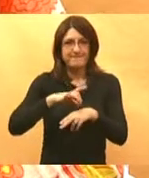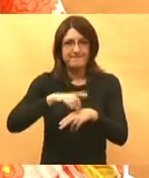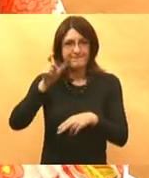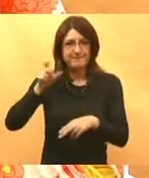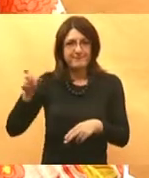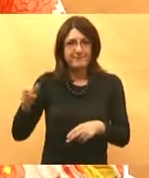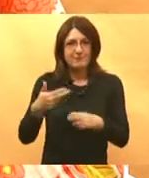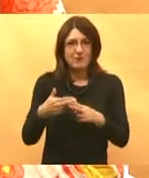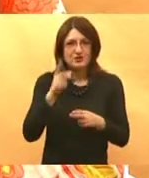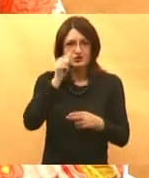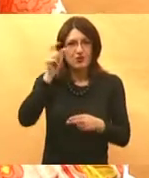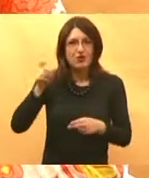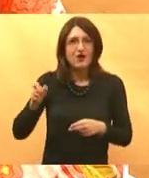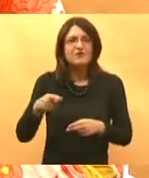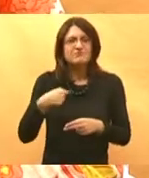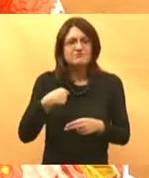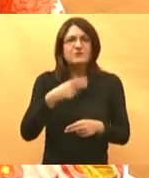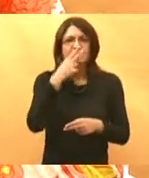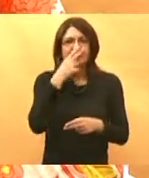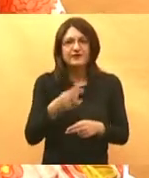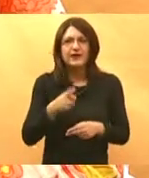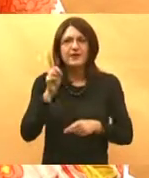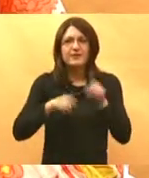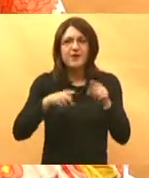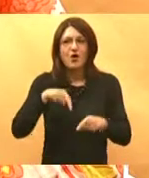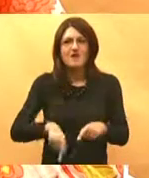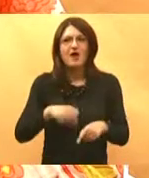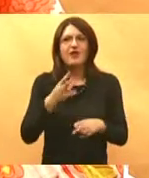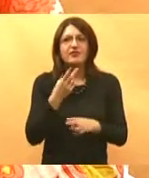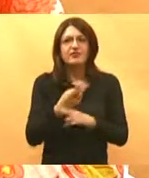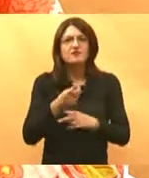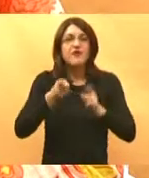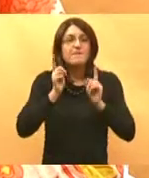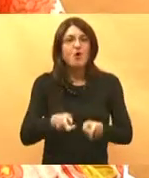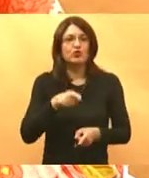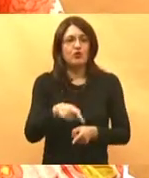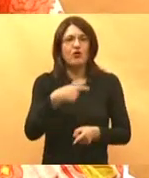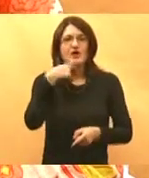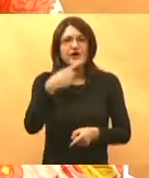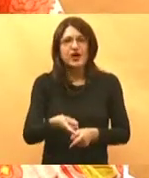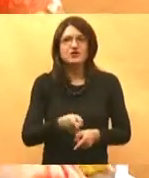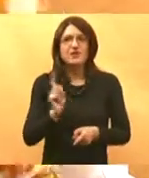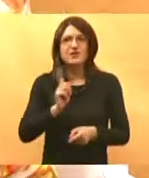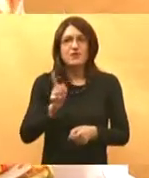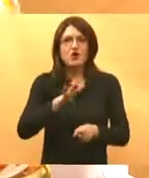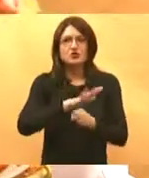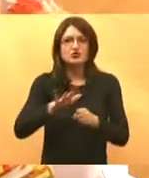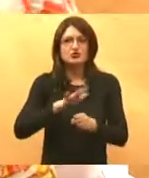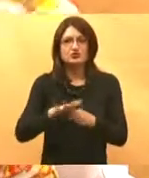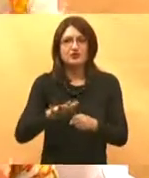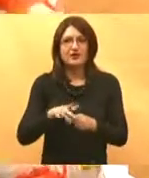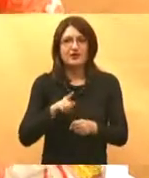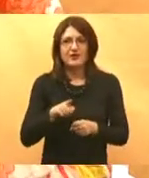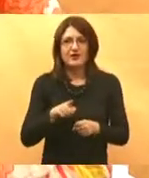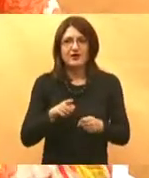žive. Jednostavno vidjeli smo da netko u državi mora nešto reći za sve to i da se jednostavno ne poruši taj dio zdravstvenog sustava. Moji